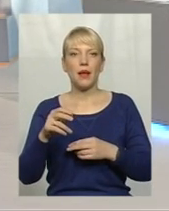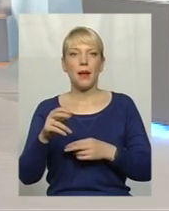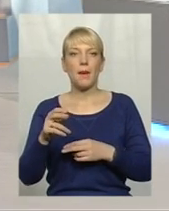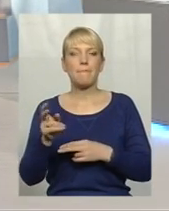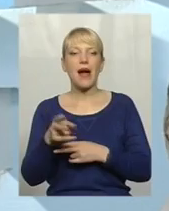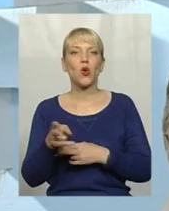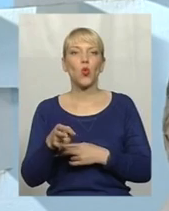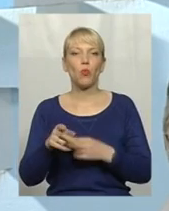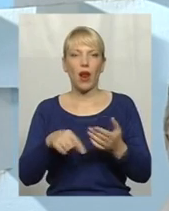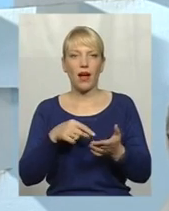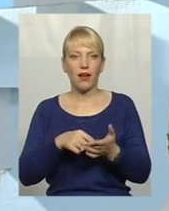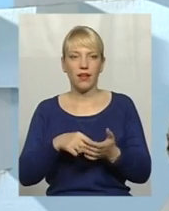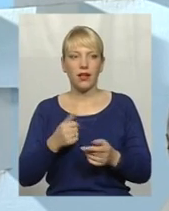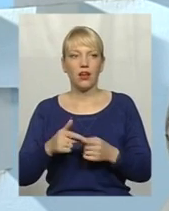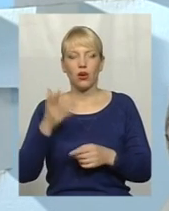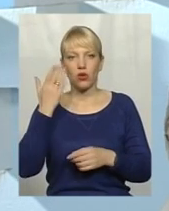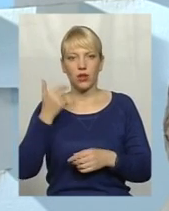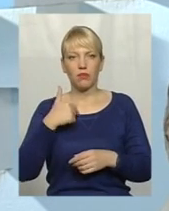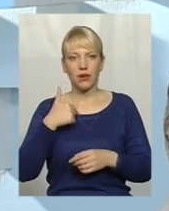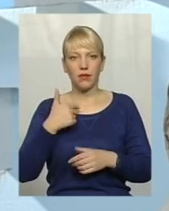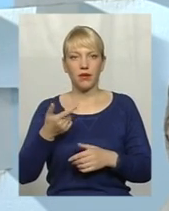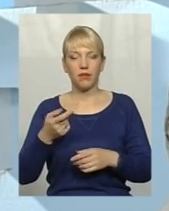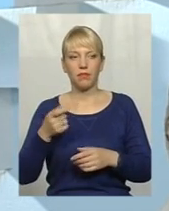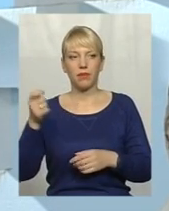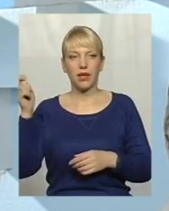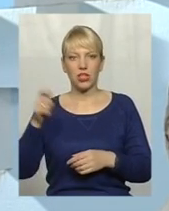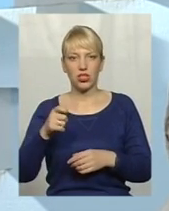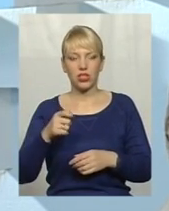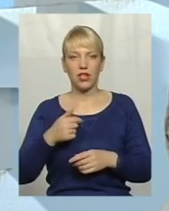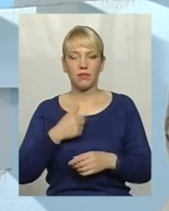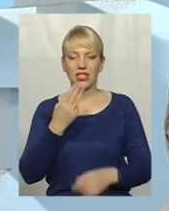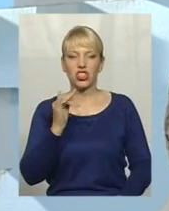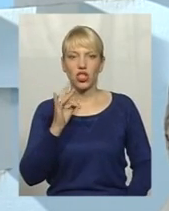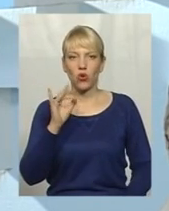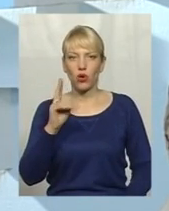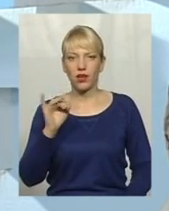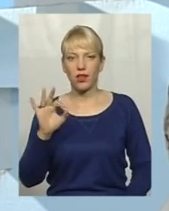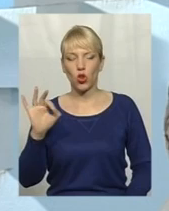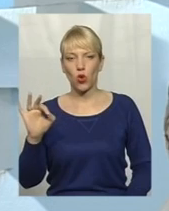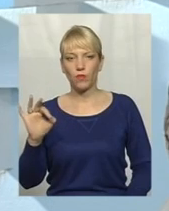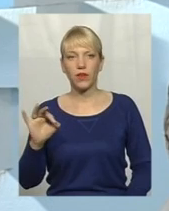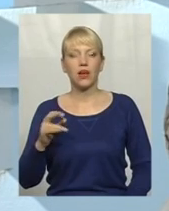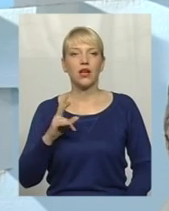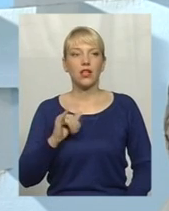з якими ми, коли приїжджаємо туди, ми їздимо, зможемо в Широкино. І